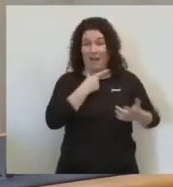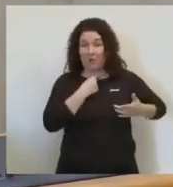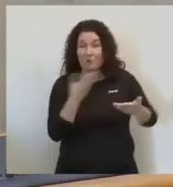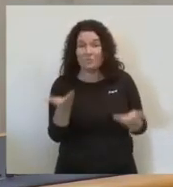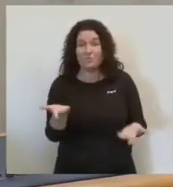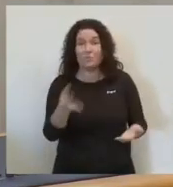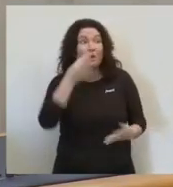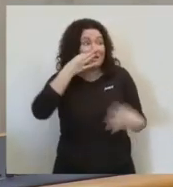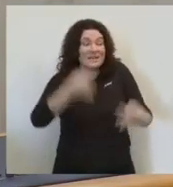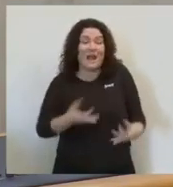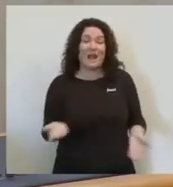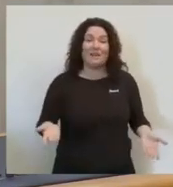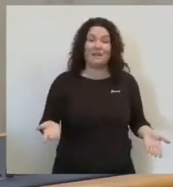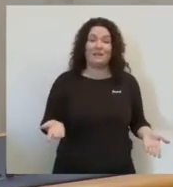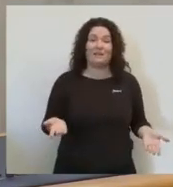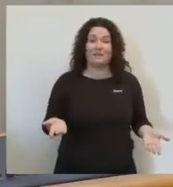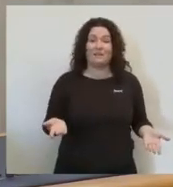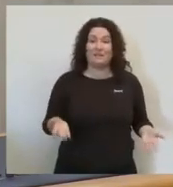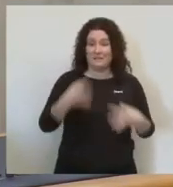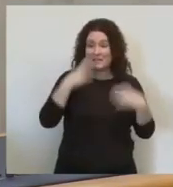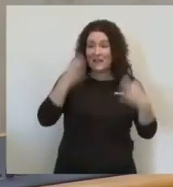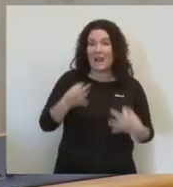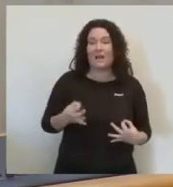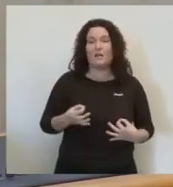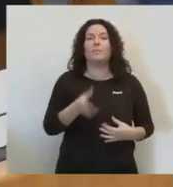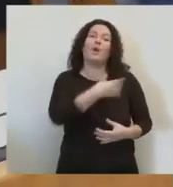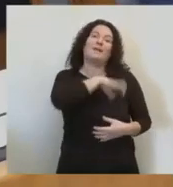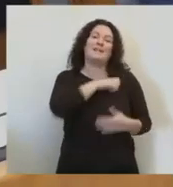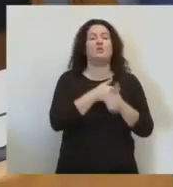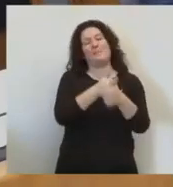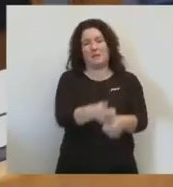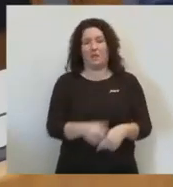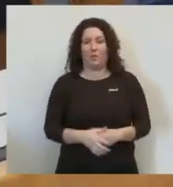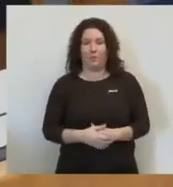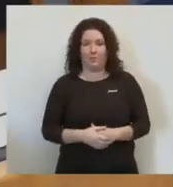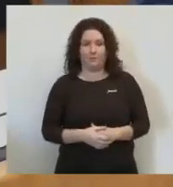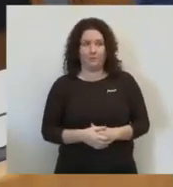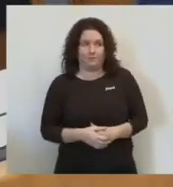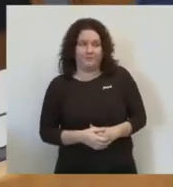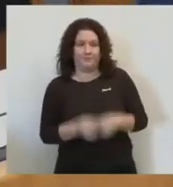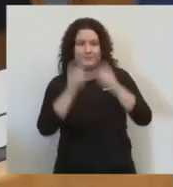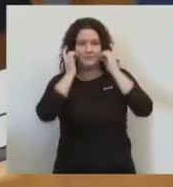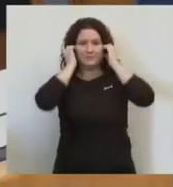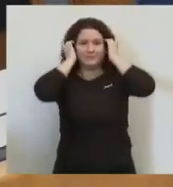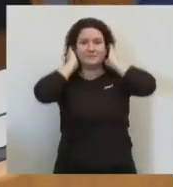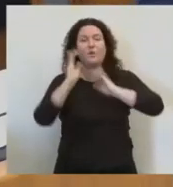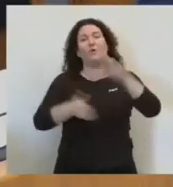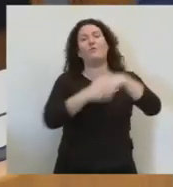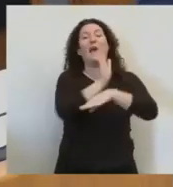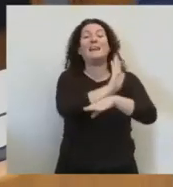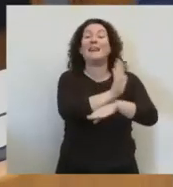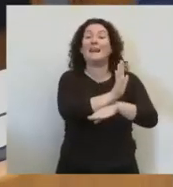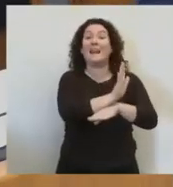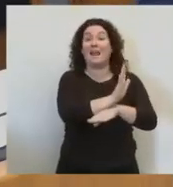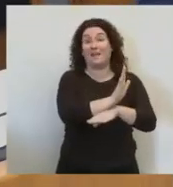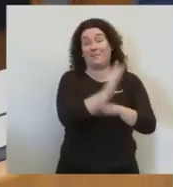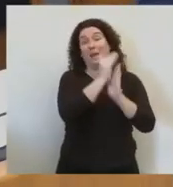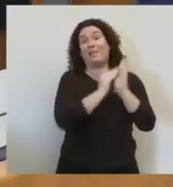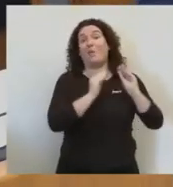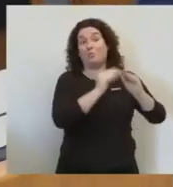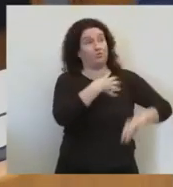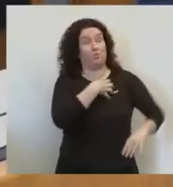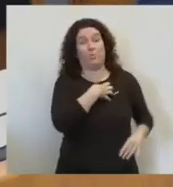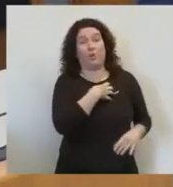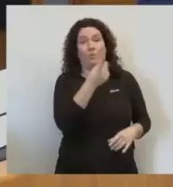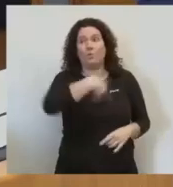gràcia, però aquesta és la realitat. Però resulta que el castellà està perseguit. Però clar, no podem anar al cine en valencià, però clar, els valencià no parlants,